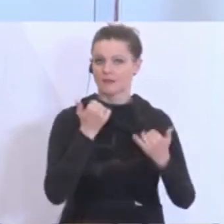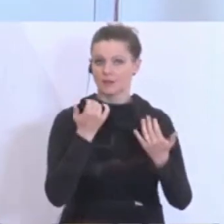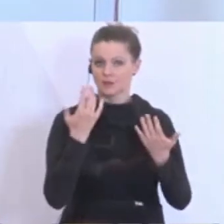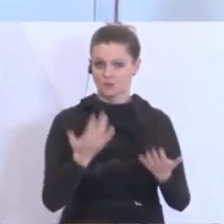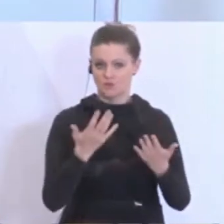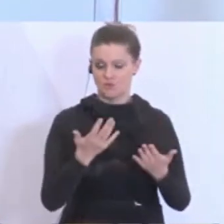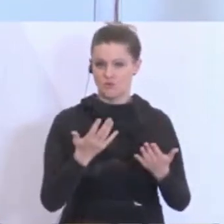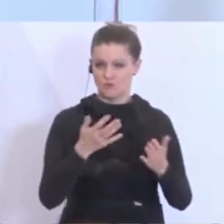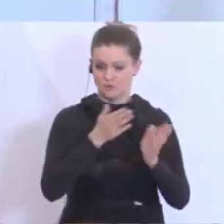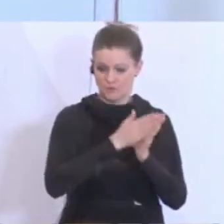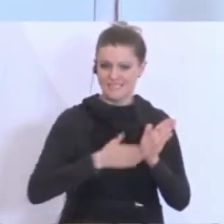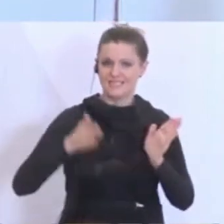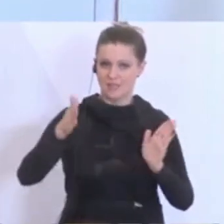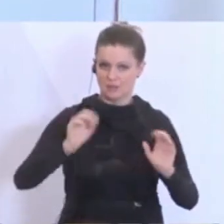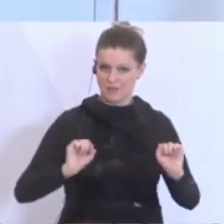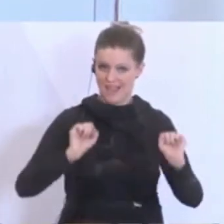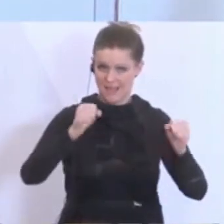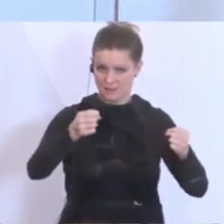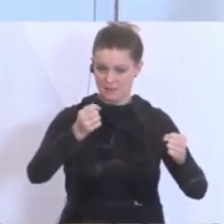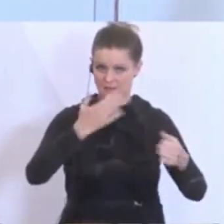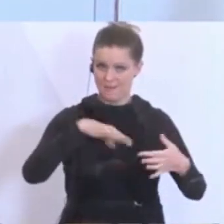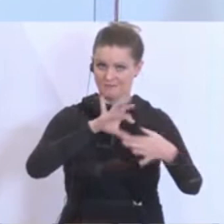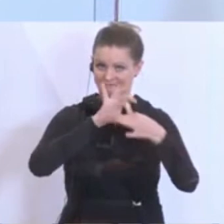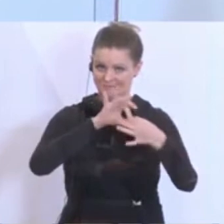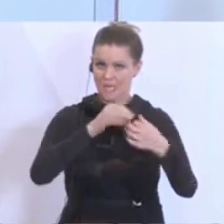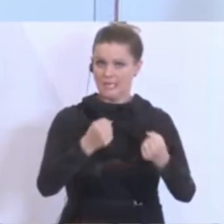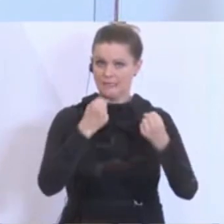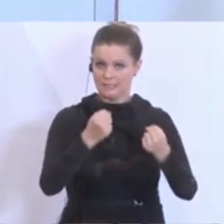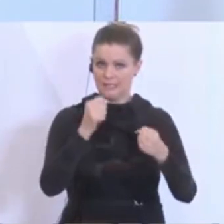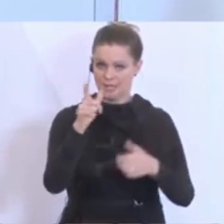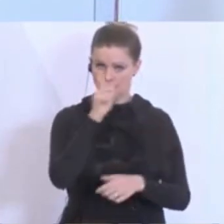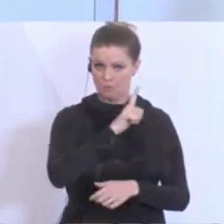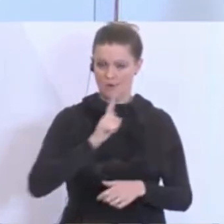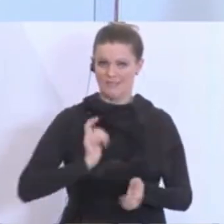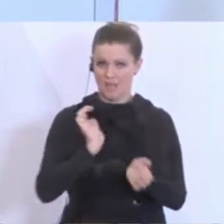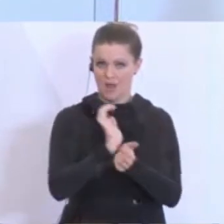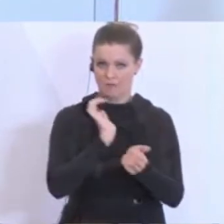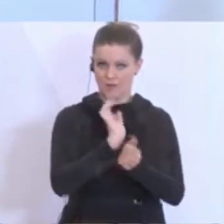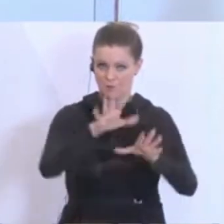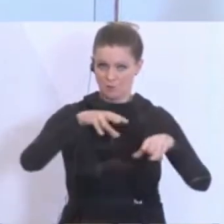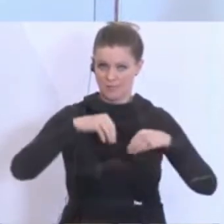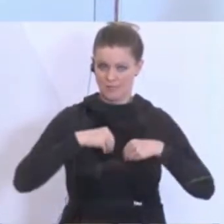und vorwiegend sicherheitspolizeiliche Aufgaben erfüllen. Das heißt